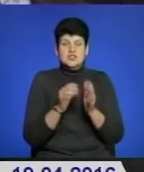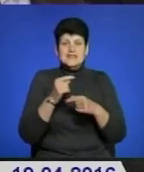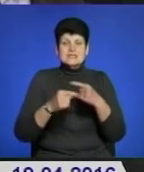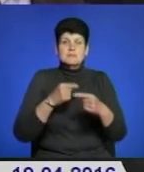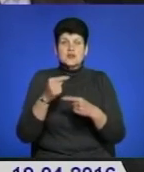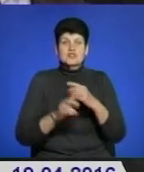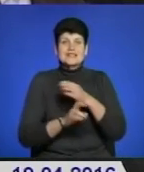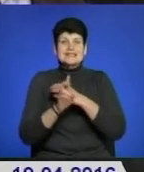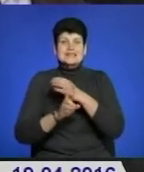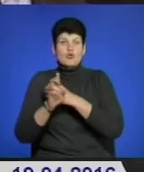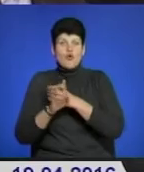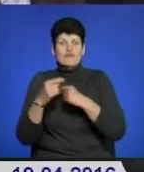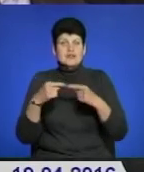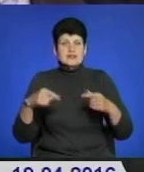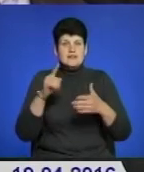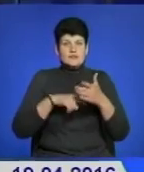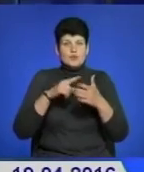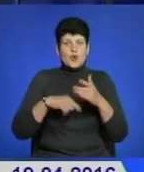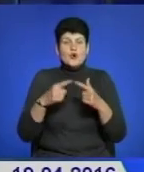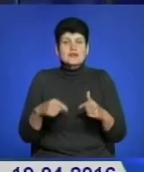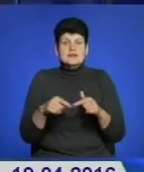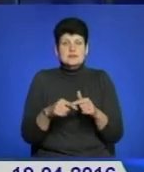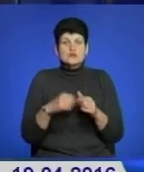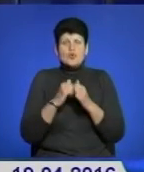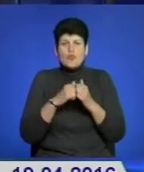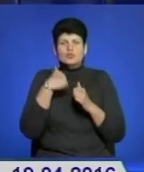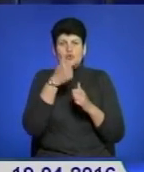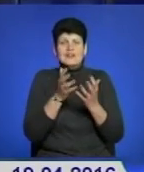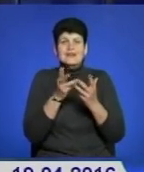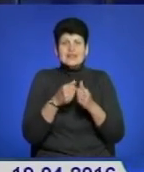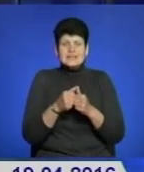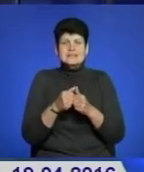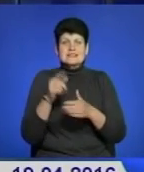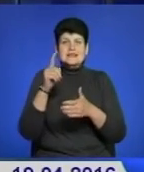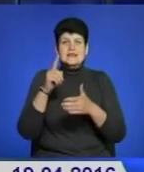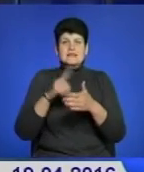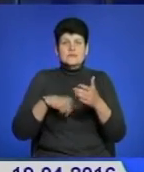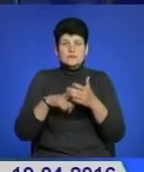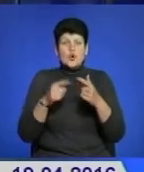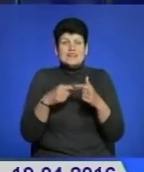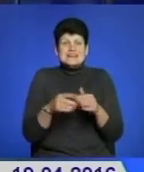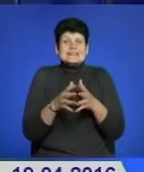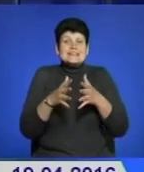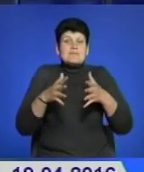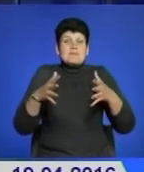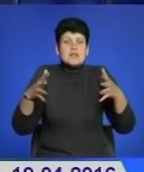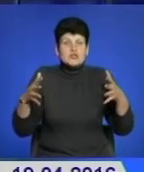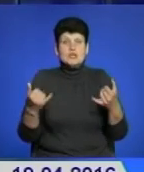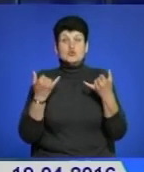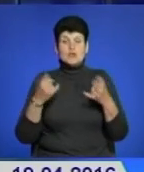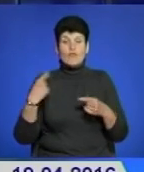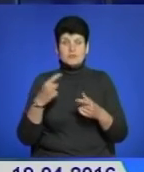та релігійних організацій. До слова, рік у рік кількість релігійних організацій постійно збільшується. На сьогодні в області